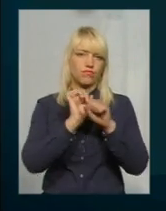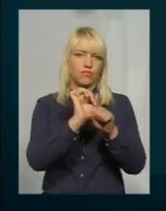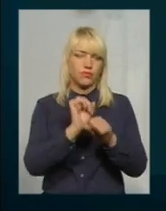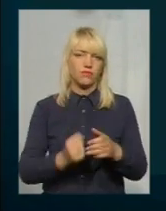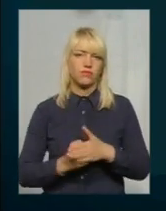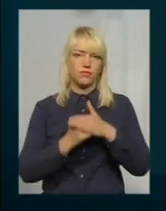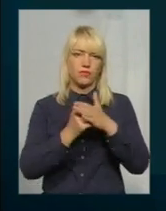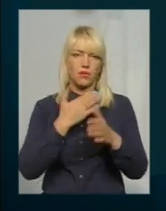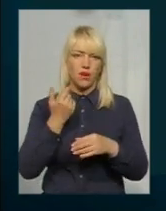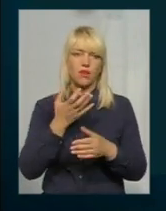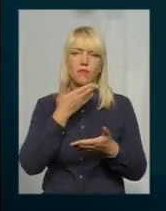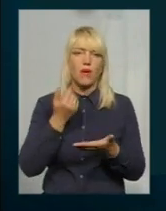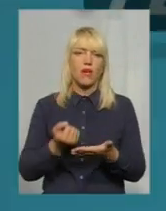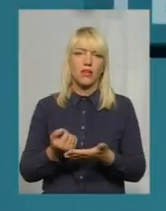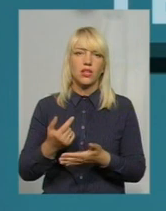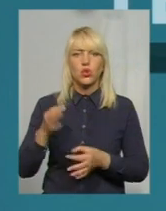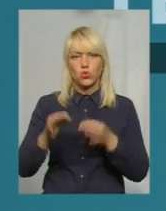корумтованості в наших судах.